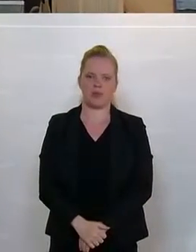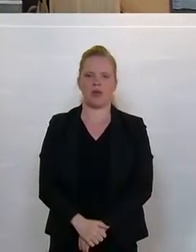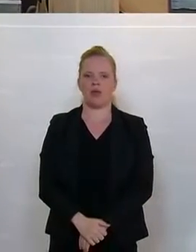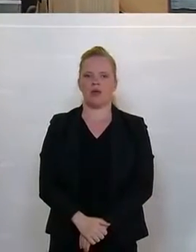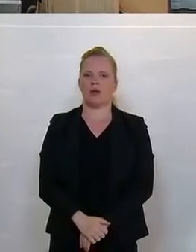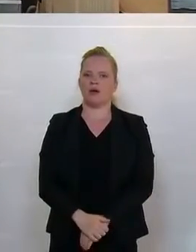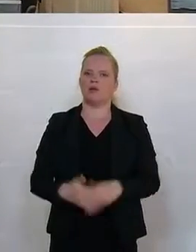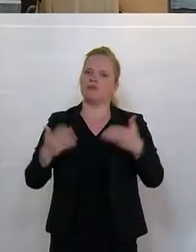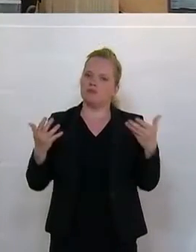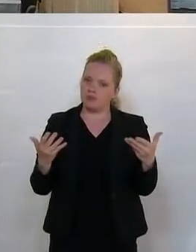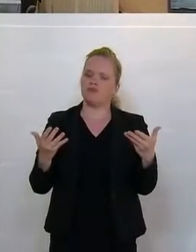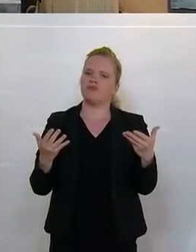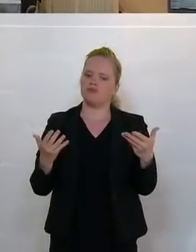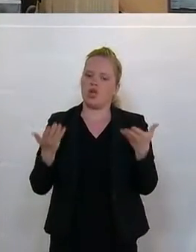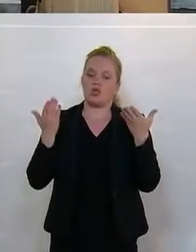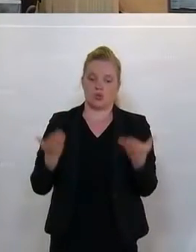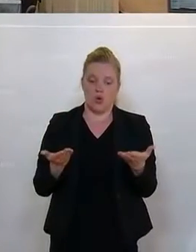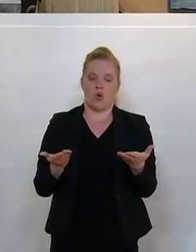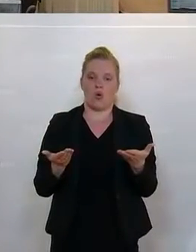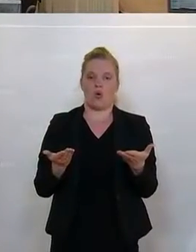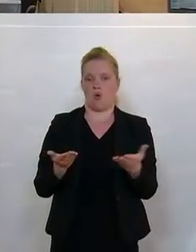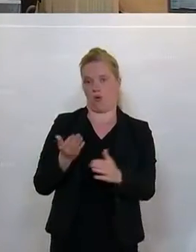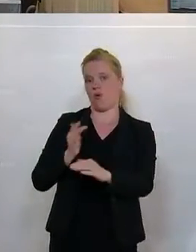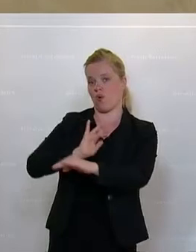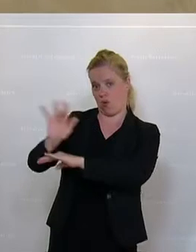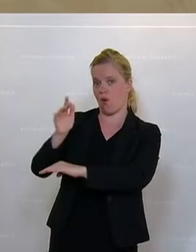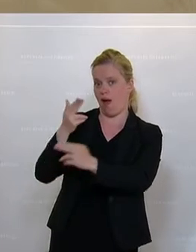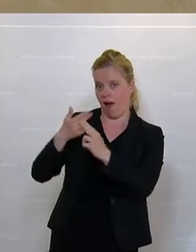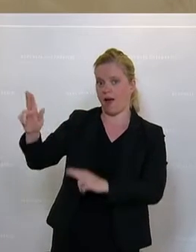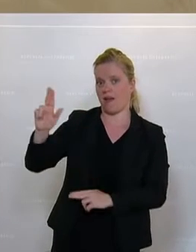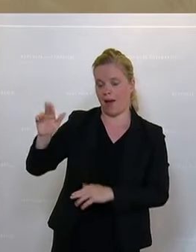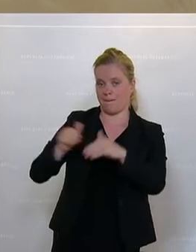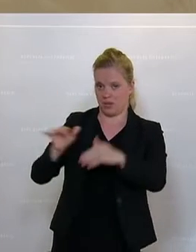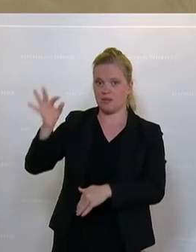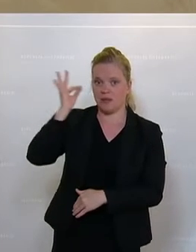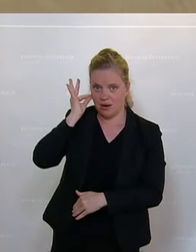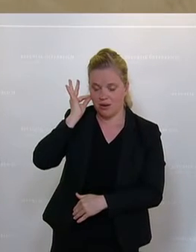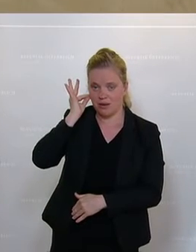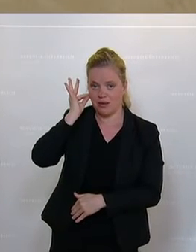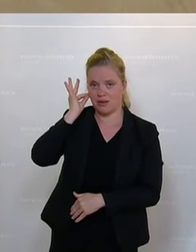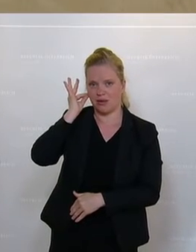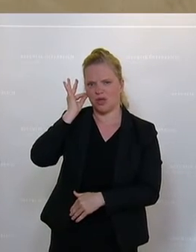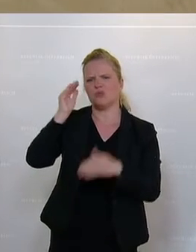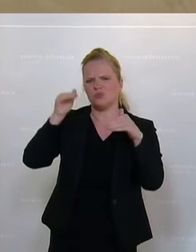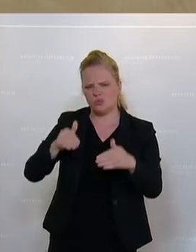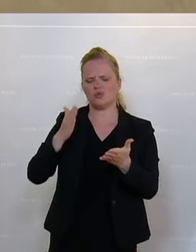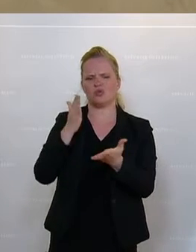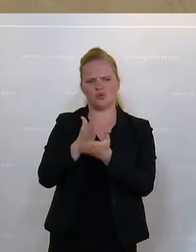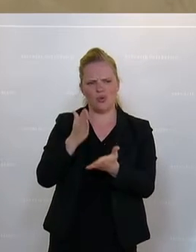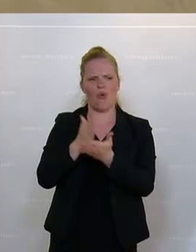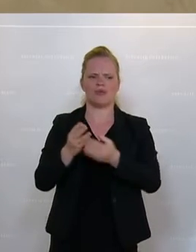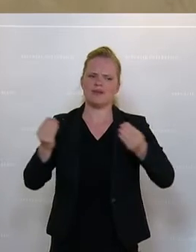wie darf man einen begleiten bei so einer Anklage gegenüber einer Ministerin? Und man muss sich schon einmal